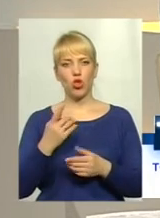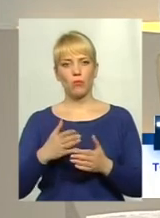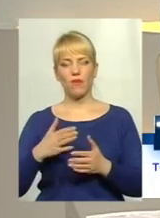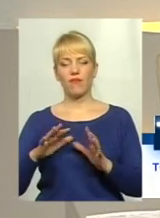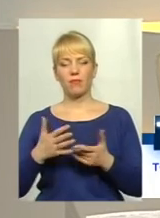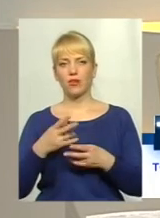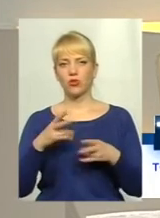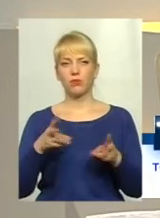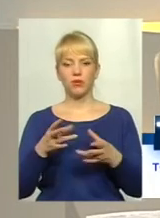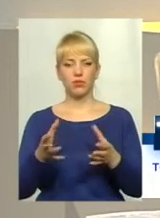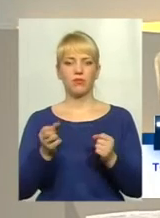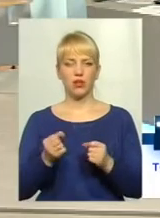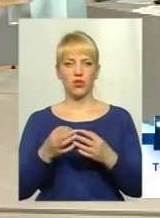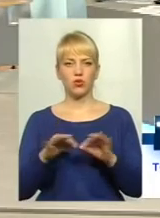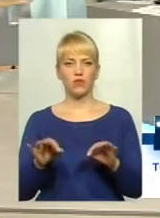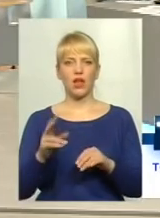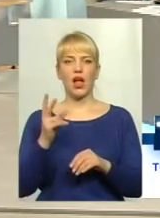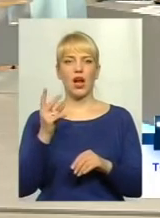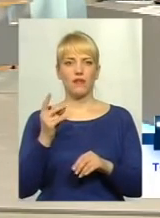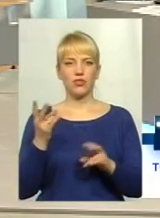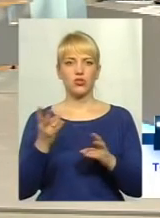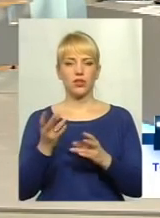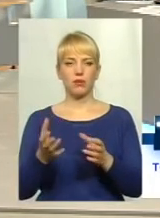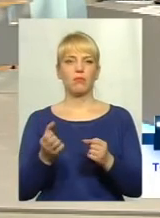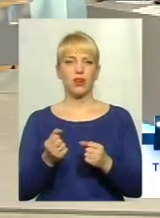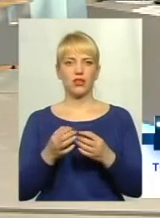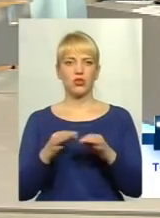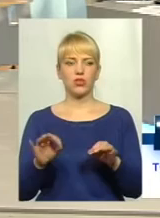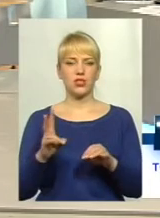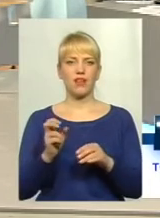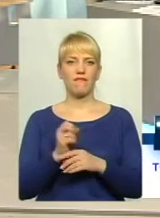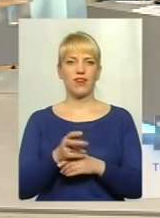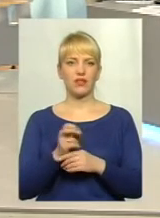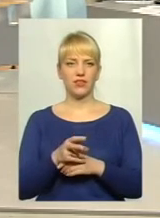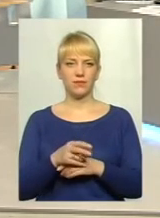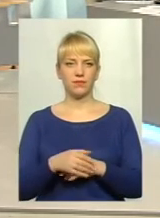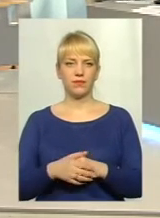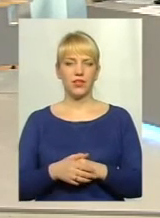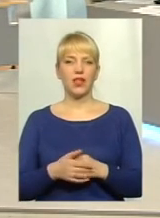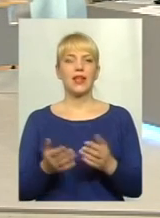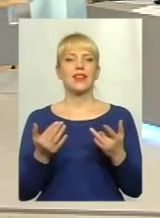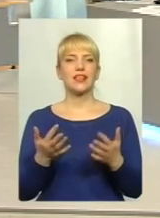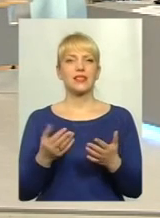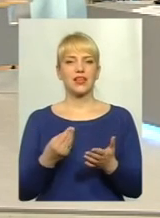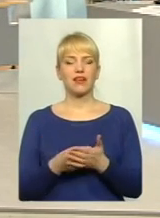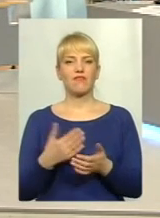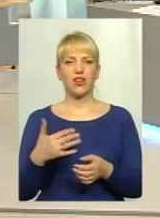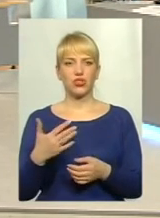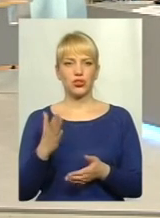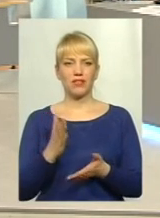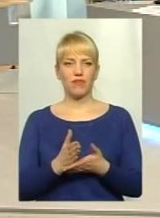потрібно брати дозвіл, в іншому потрібно брати дозвіл на виклади. Наскільки вартісним є,